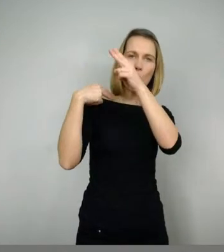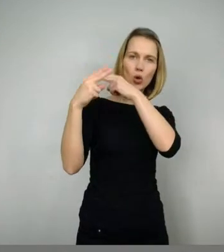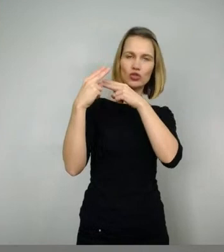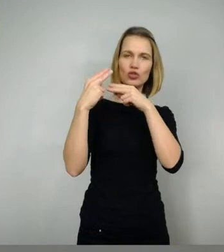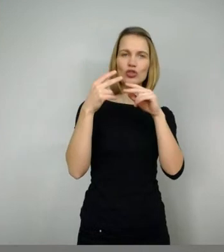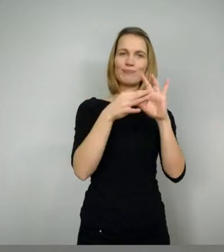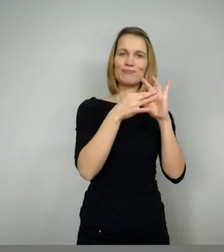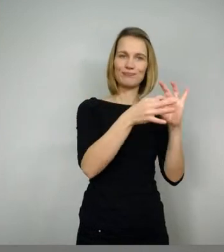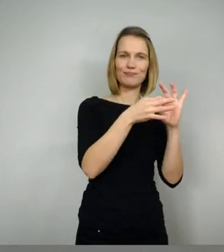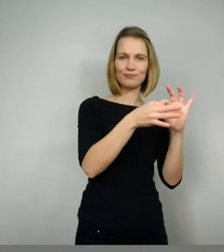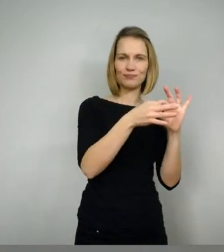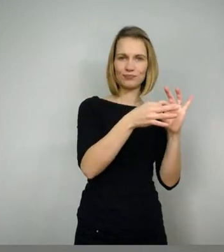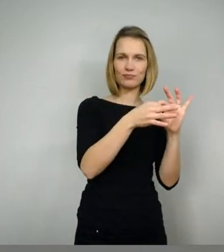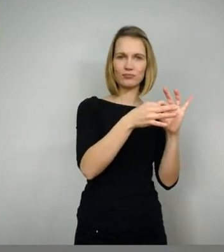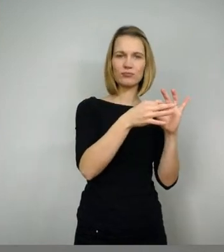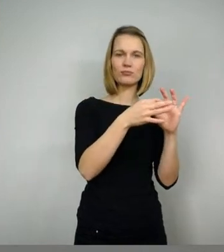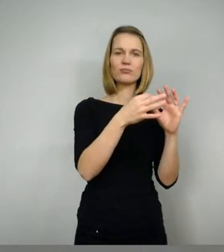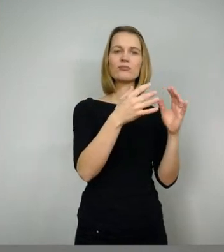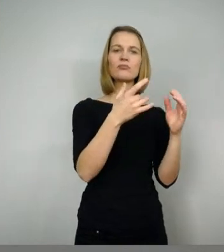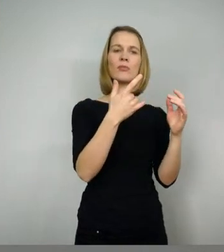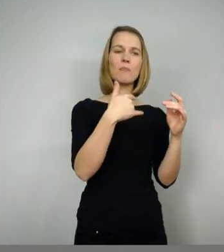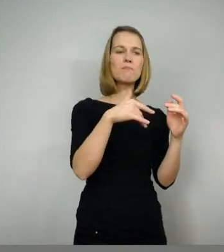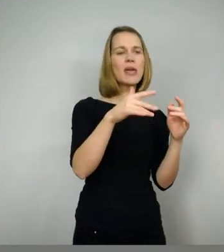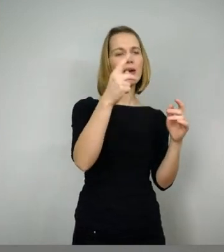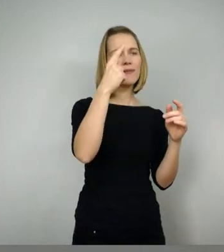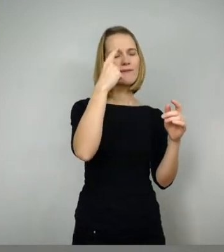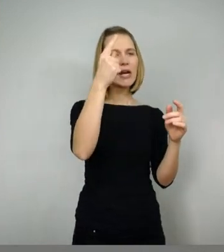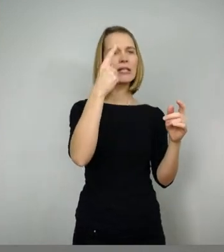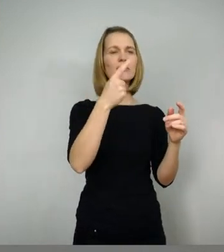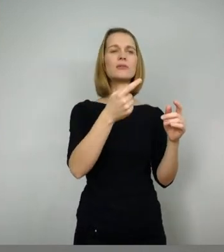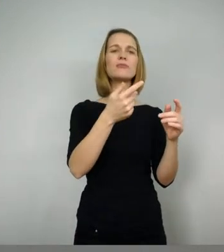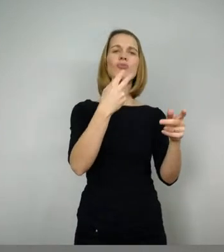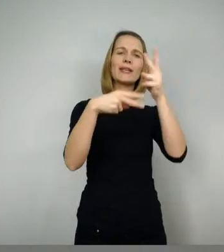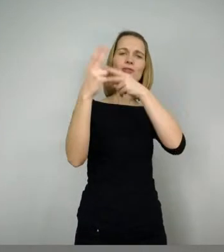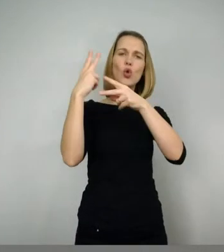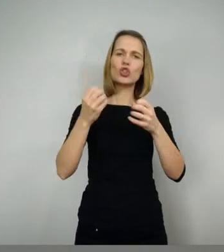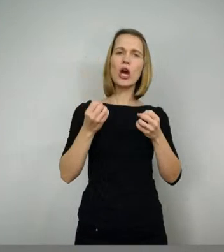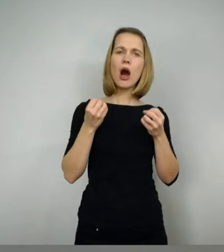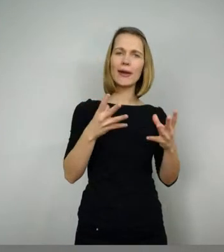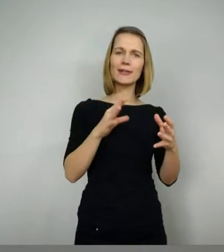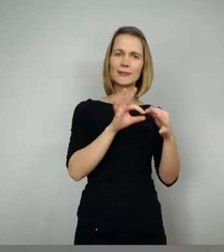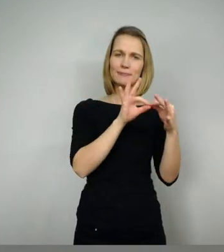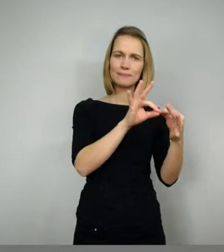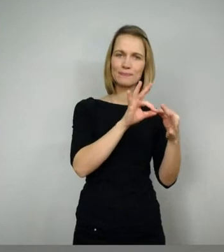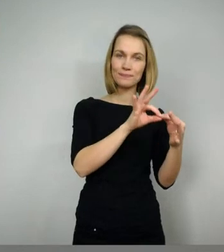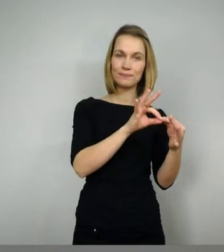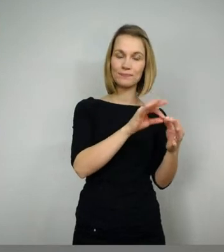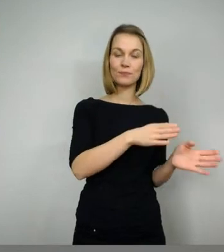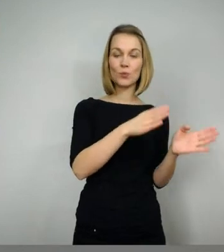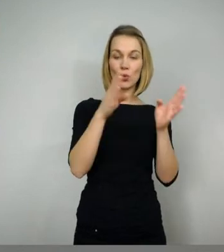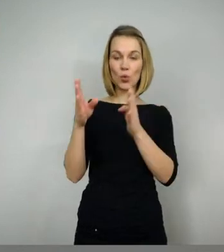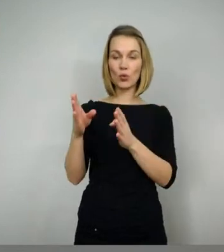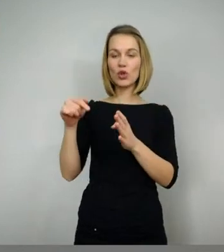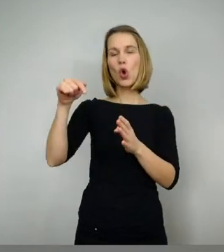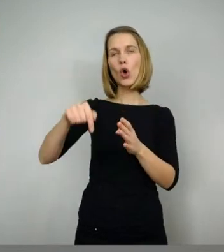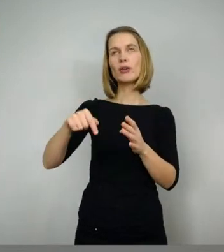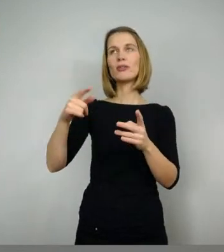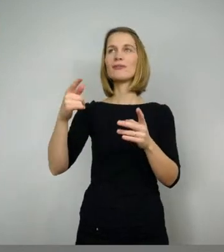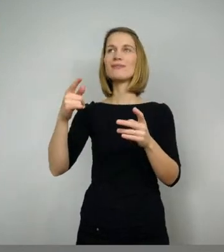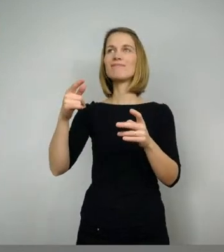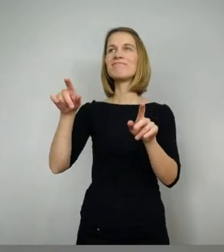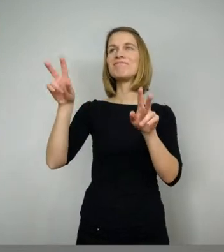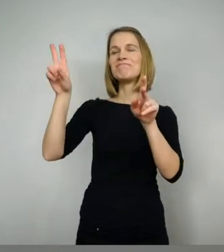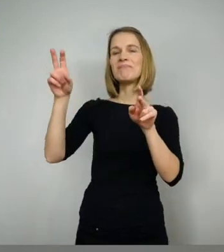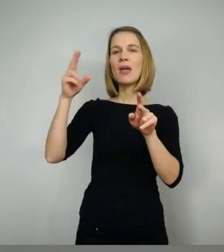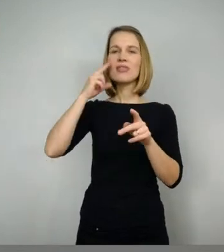die also stärker auf historische Ereignisse zurückzuführen sind. Und die, die wir heute Fantasy-Literatur nennen würden. Ja, da begegnet